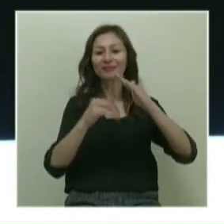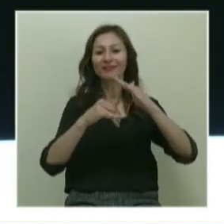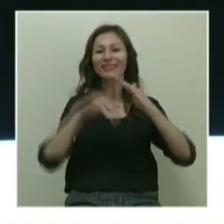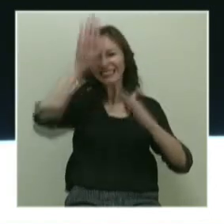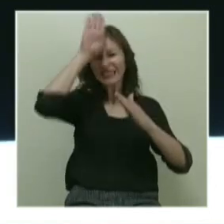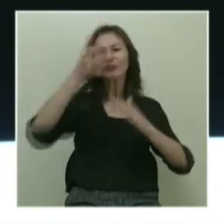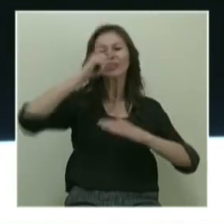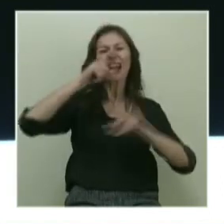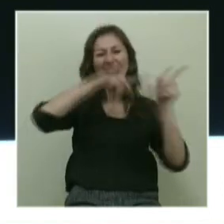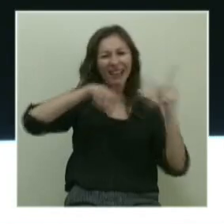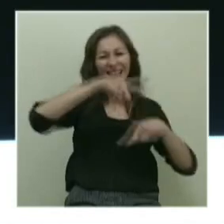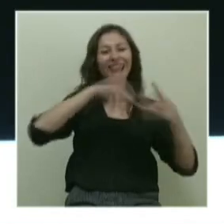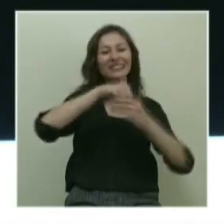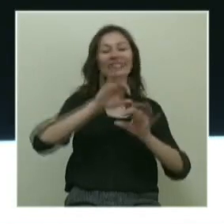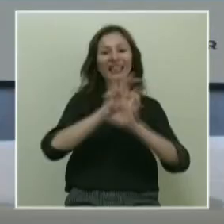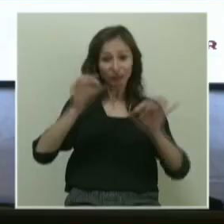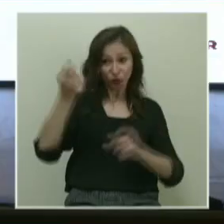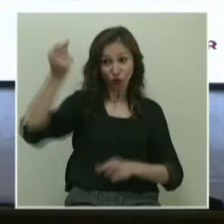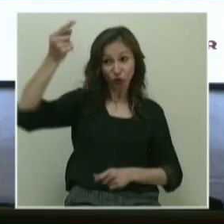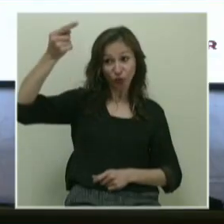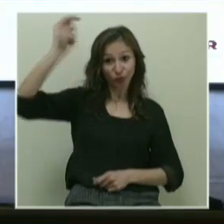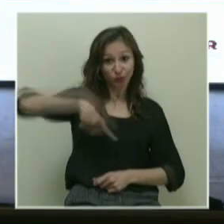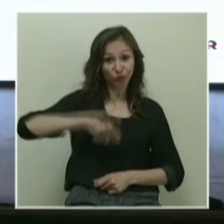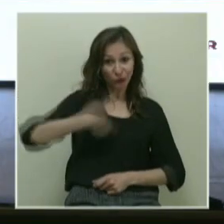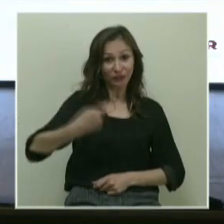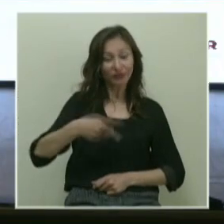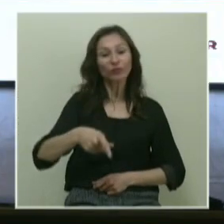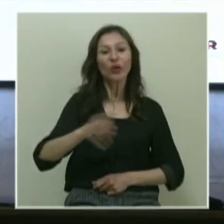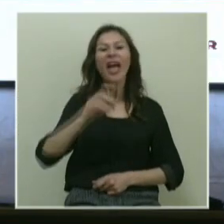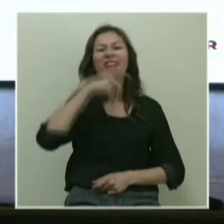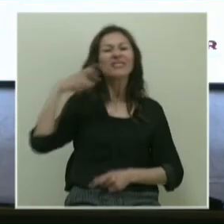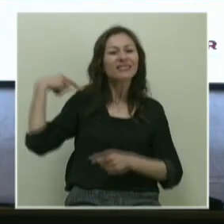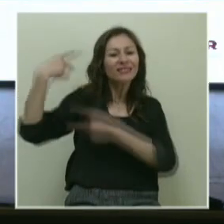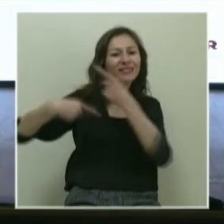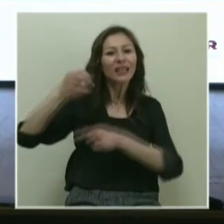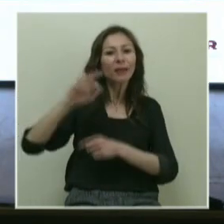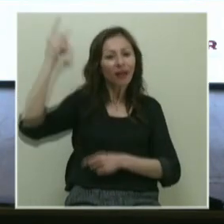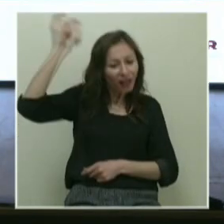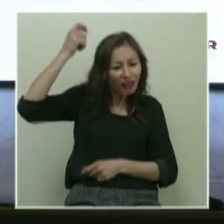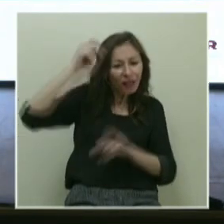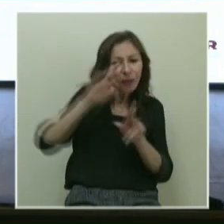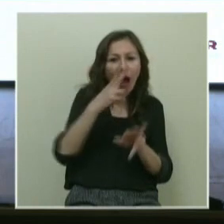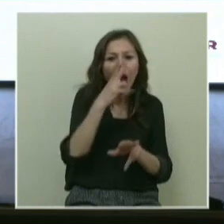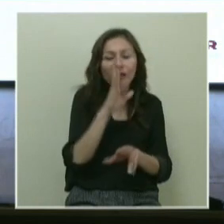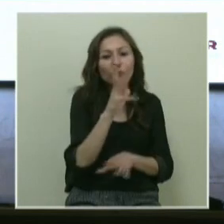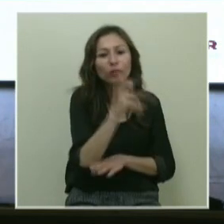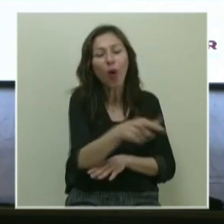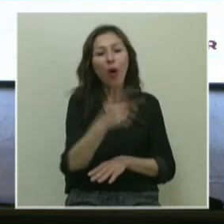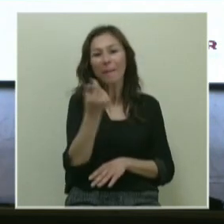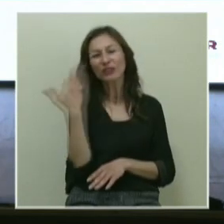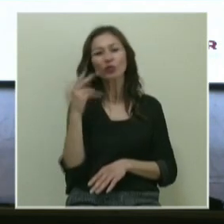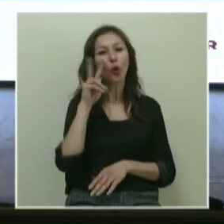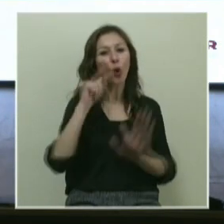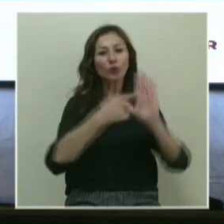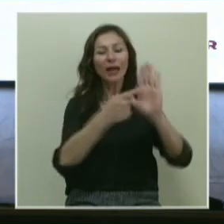Çubuk attılar çünkü. Öyle. Bu sefer hurafe sizi rehin alıyor işte. Demin size gösterdiğim karanlıkta